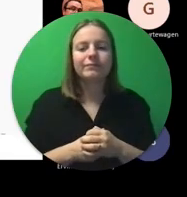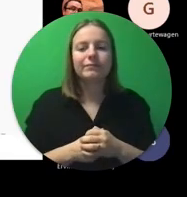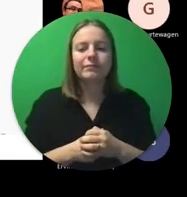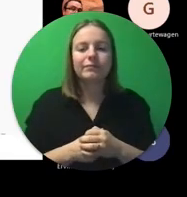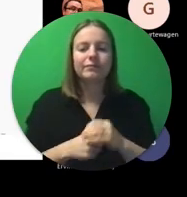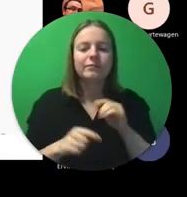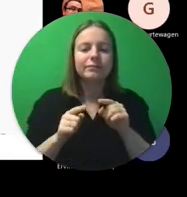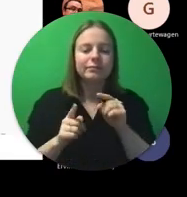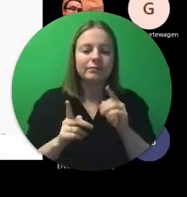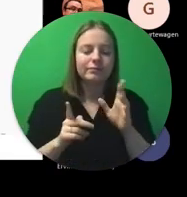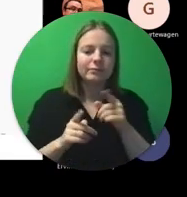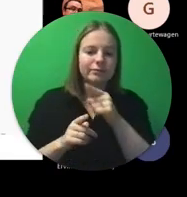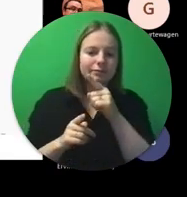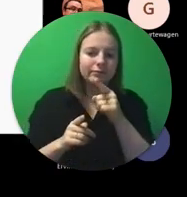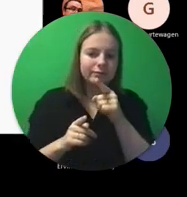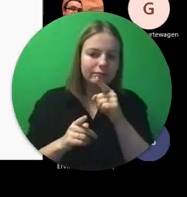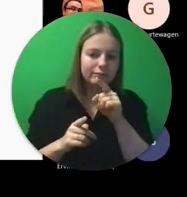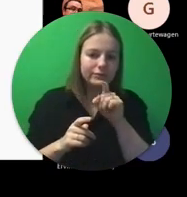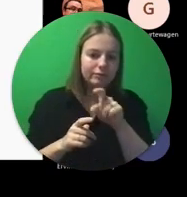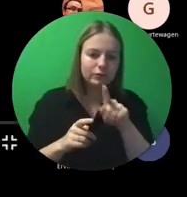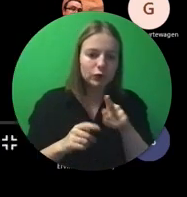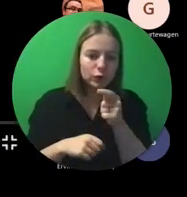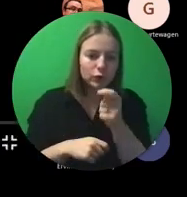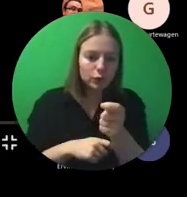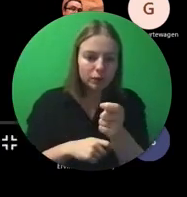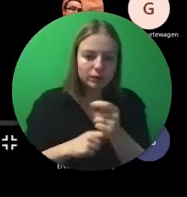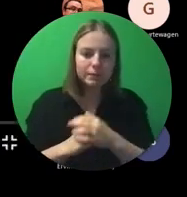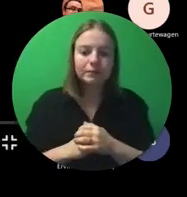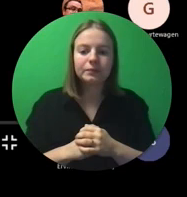YouTube.